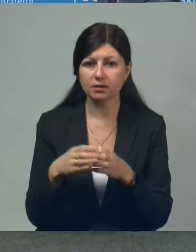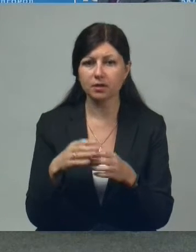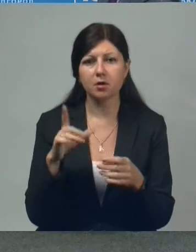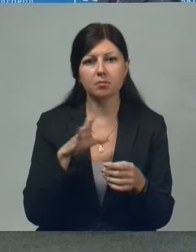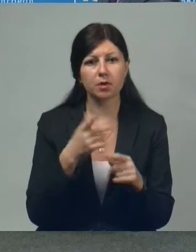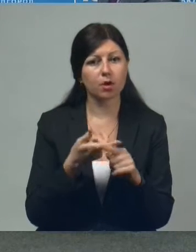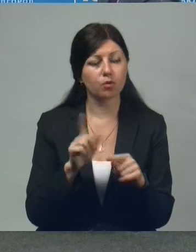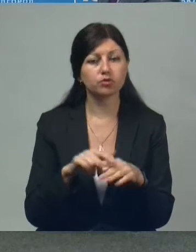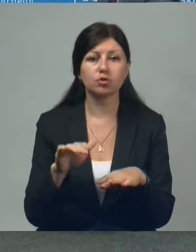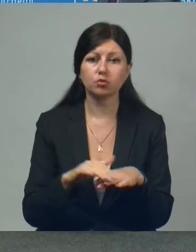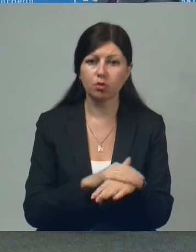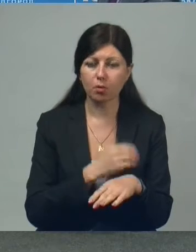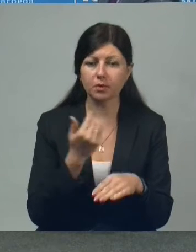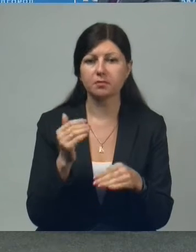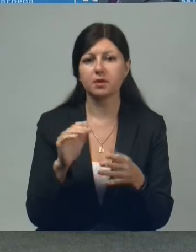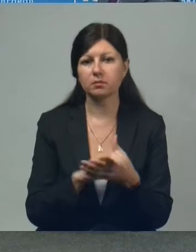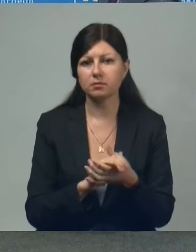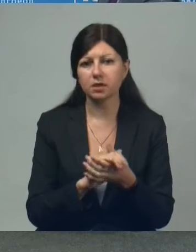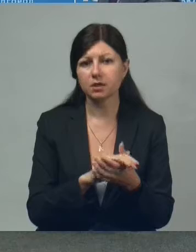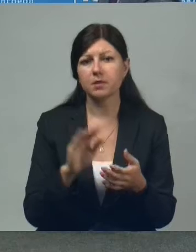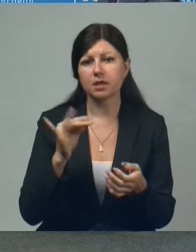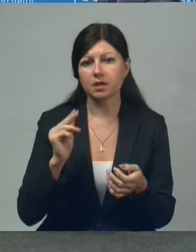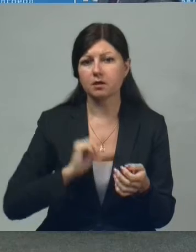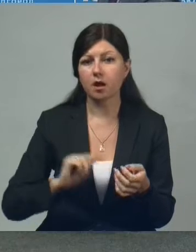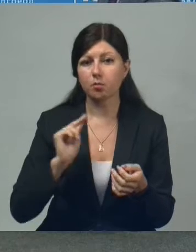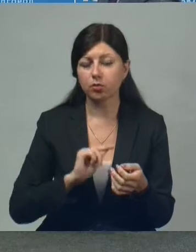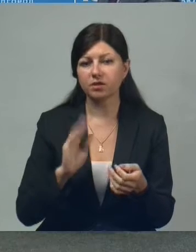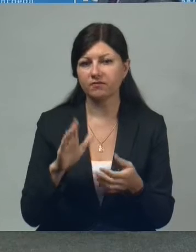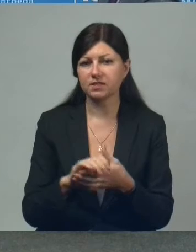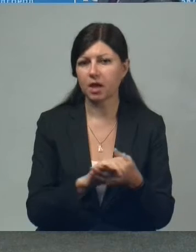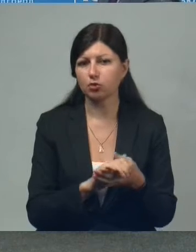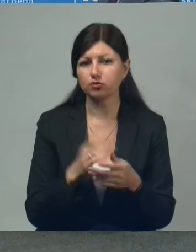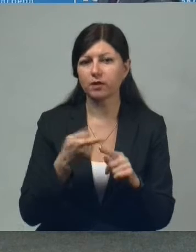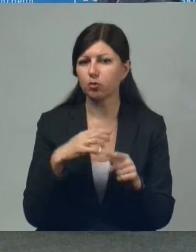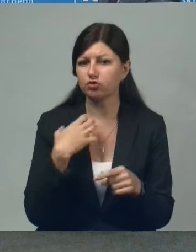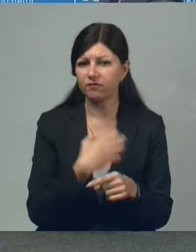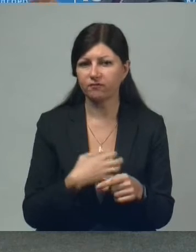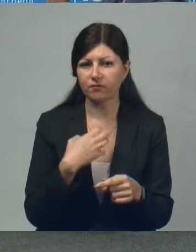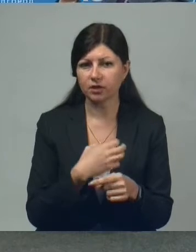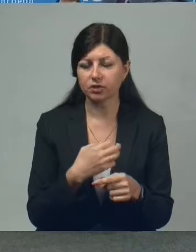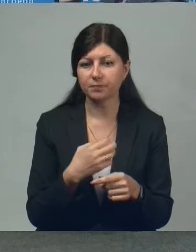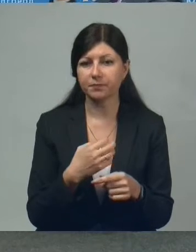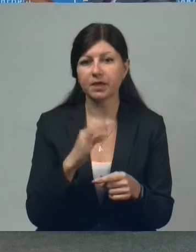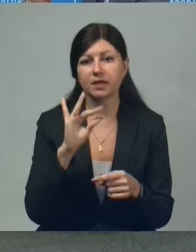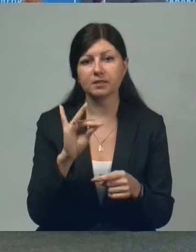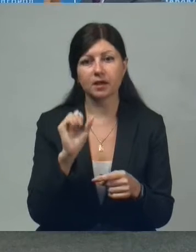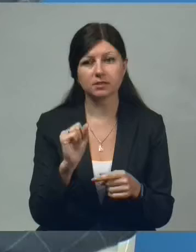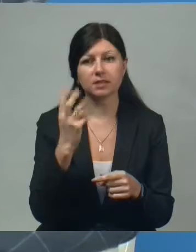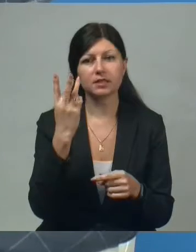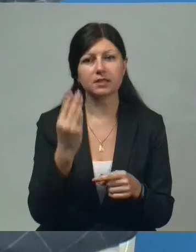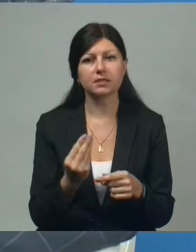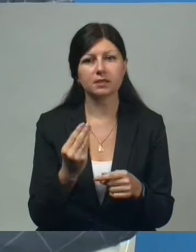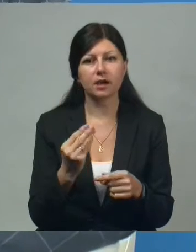очень мирными, добрыми, и все работали именно в содружестве. И это очень важный момент. Ирина Александровна, три дня